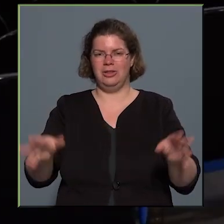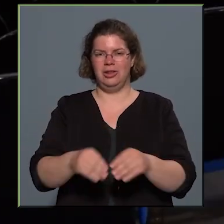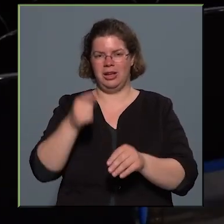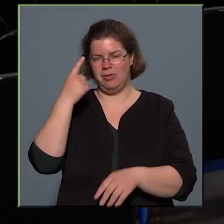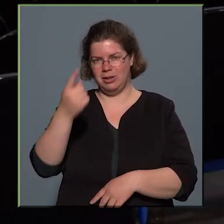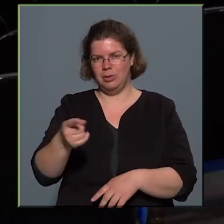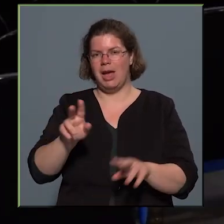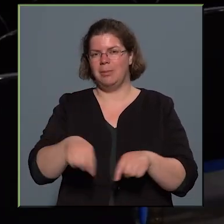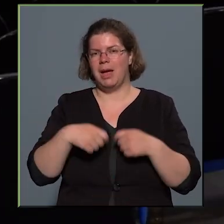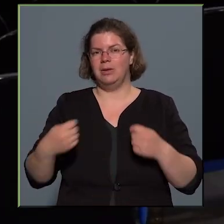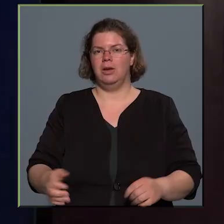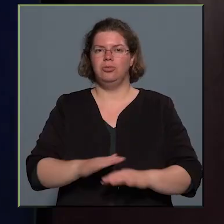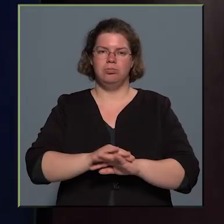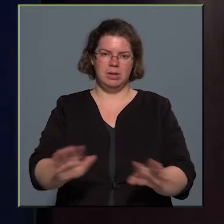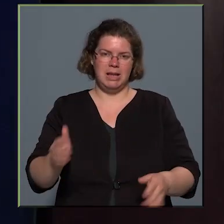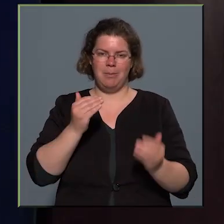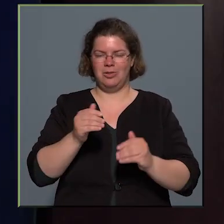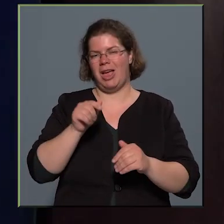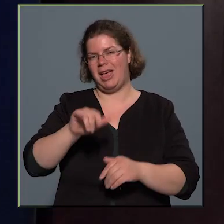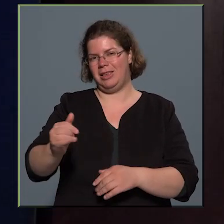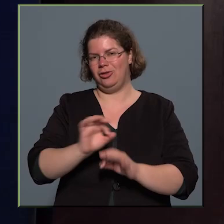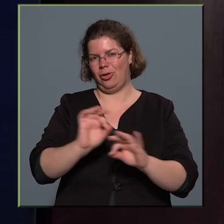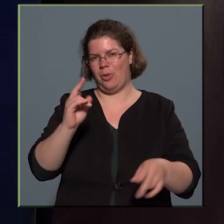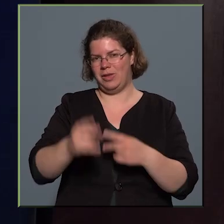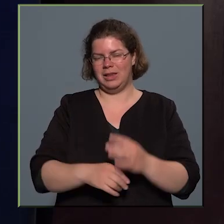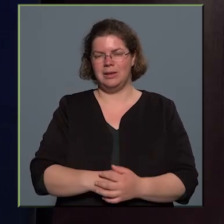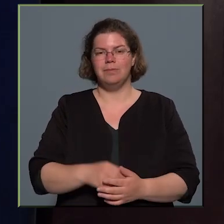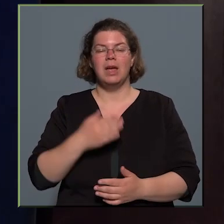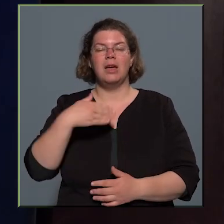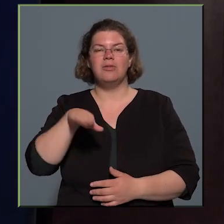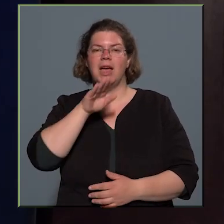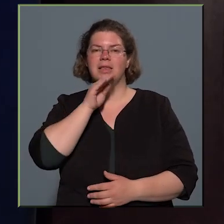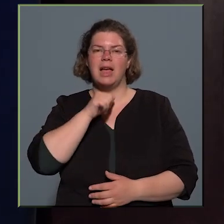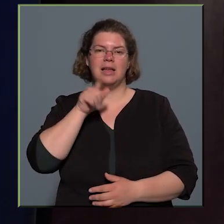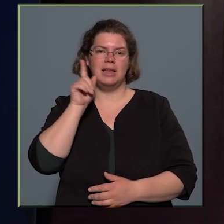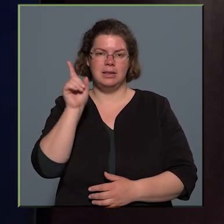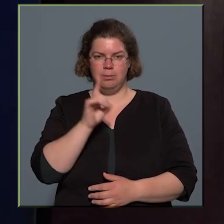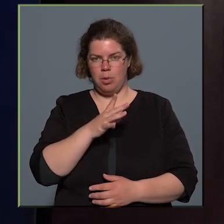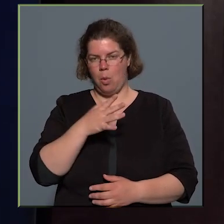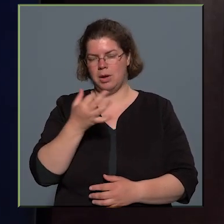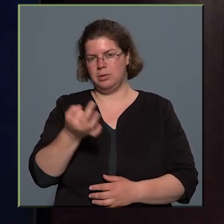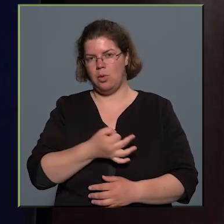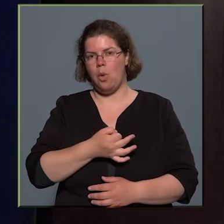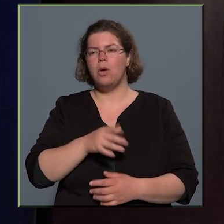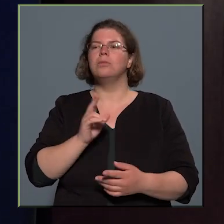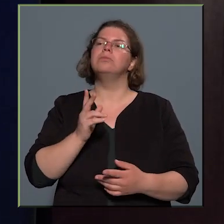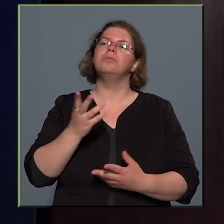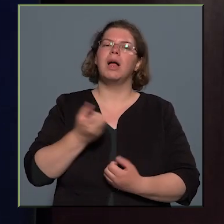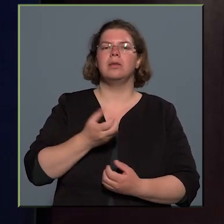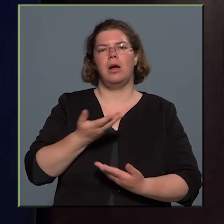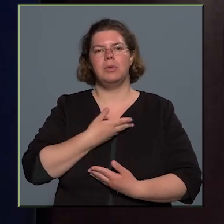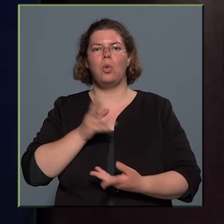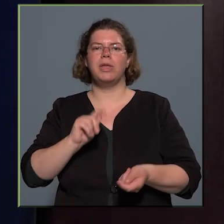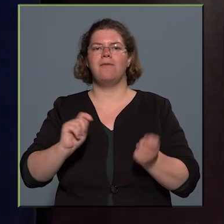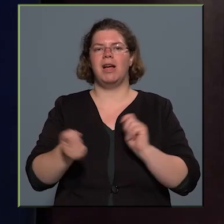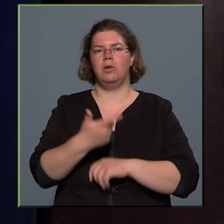és mint minden mese, ez is jól végződik. Felszegi Tibortól arra is választ kaptunk, hogyan változott a XXI. században a